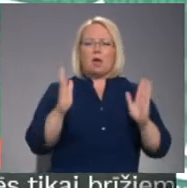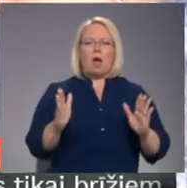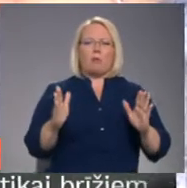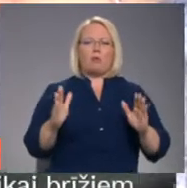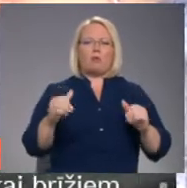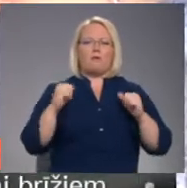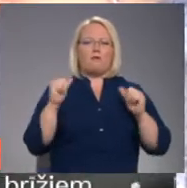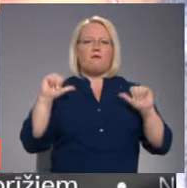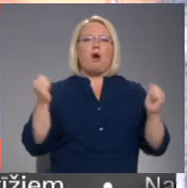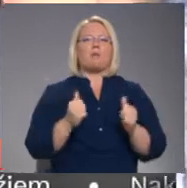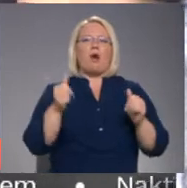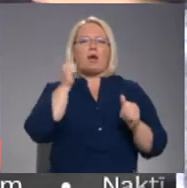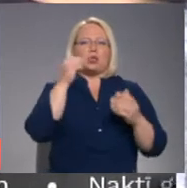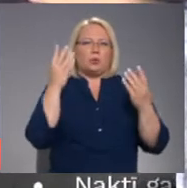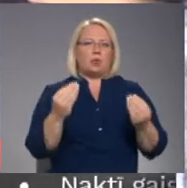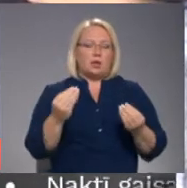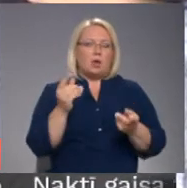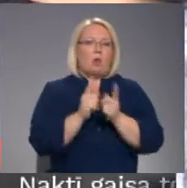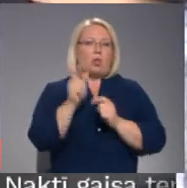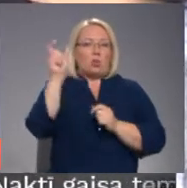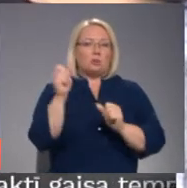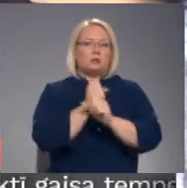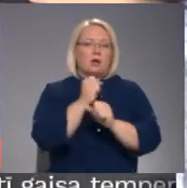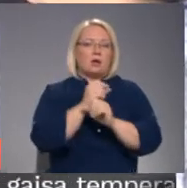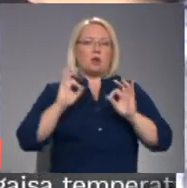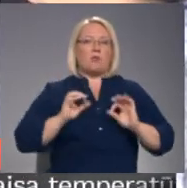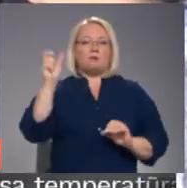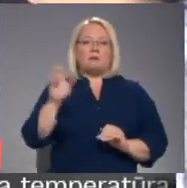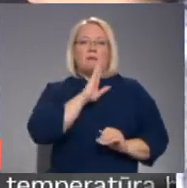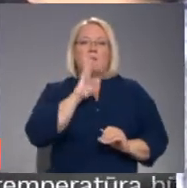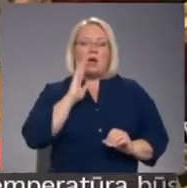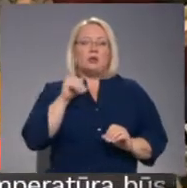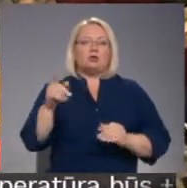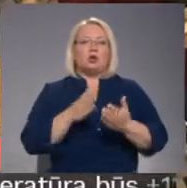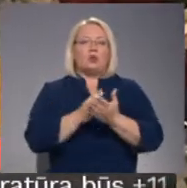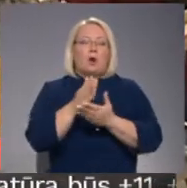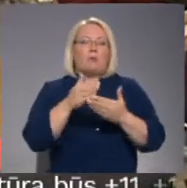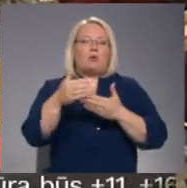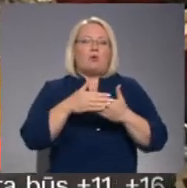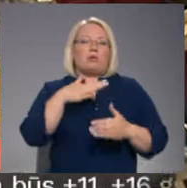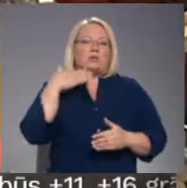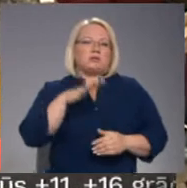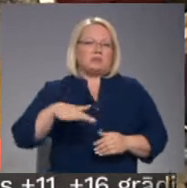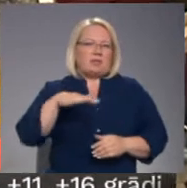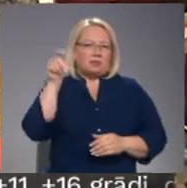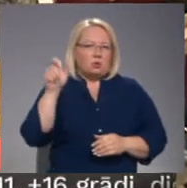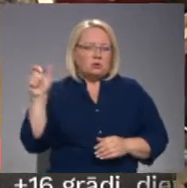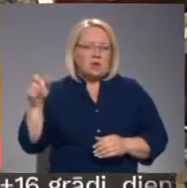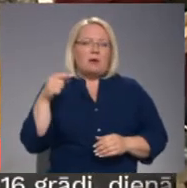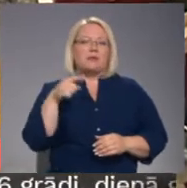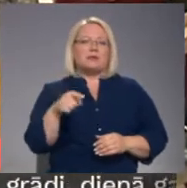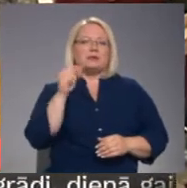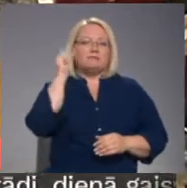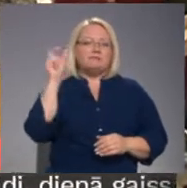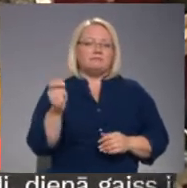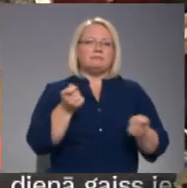dienu. Par tūku savu laiku ir strādājusi arī profesoru māte, un šī joma ir tūpa vairākiem ģimenes locekļiem. Daļīgdienas Jānis Cīles pavada